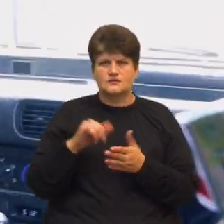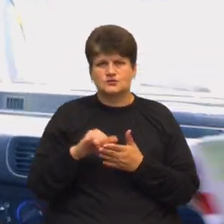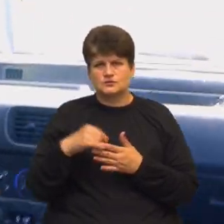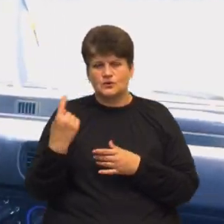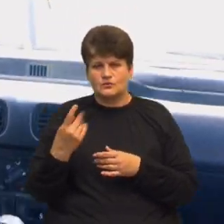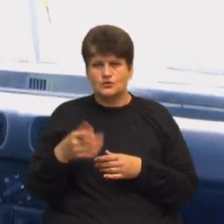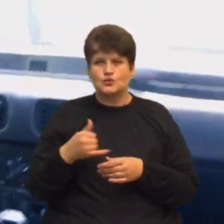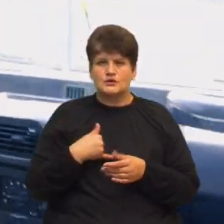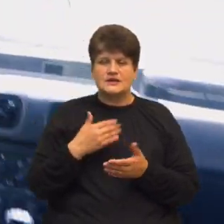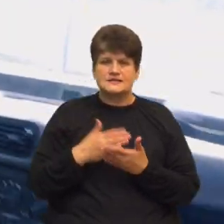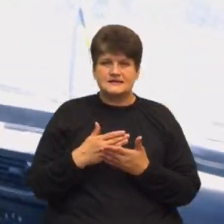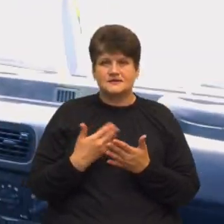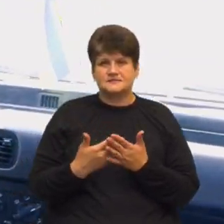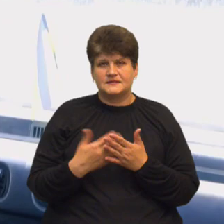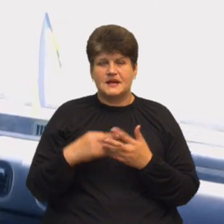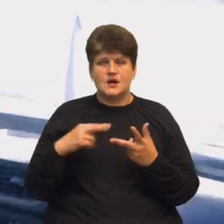умовна ротація.